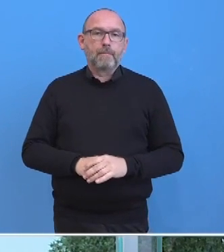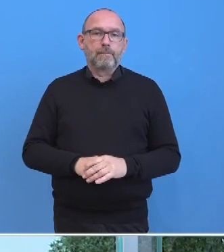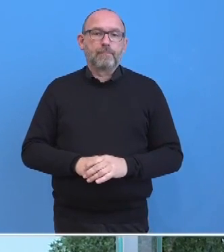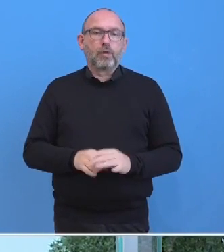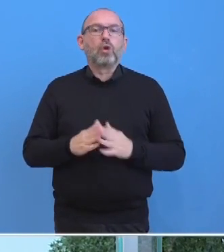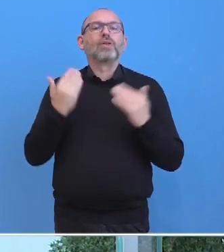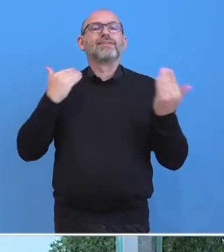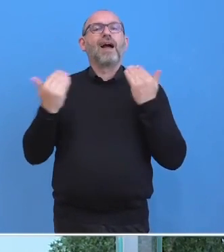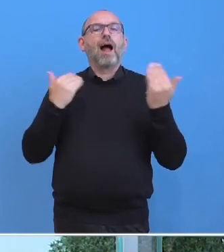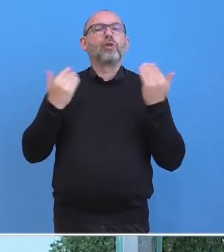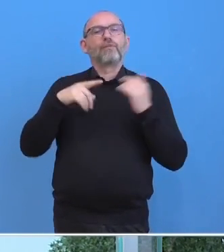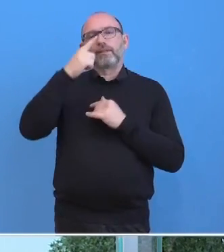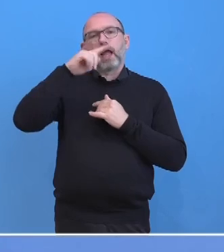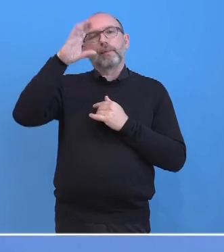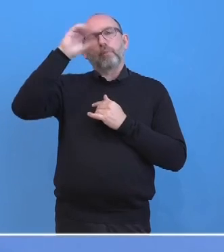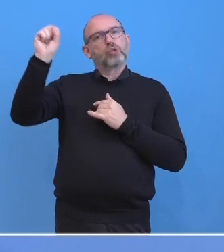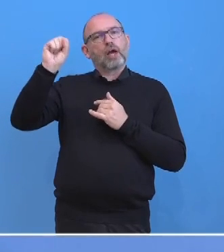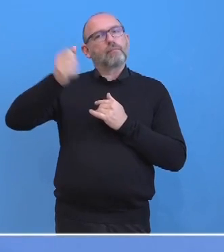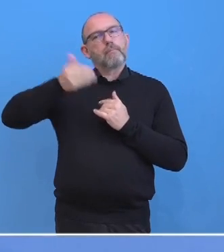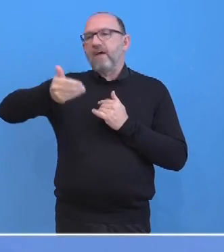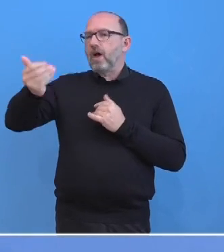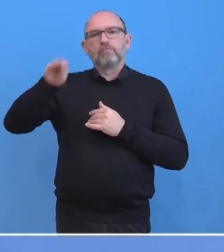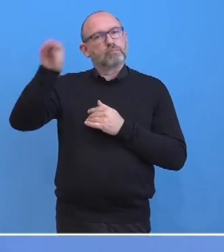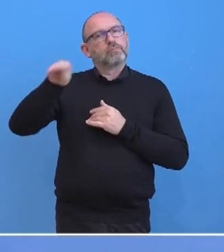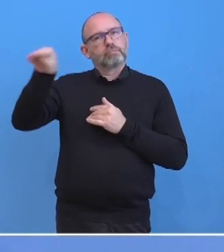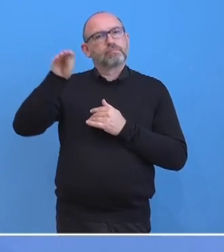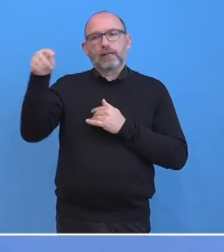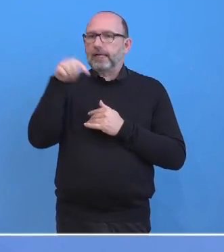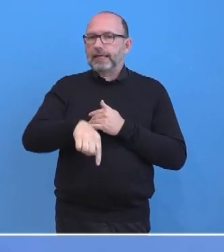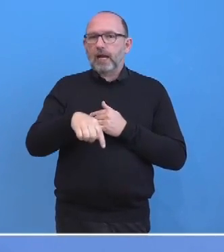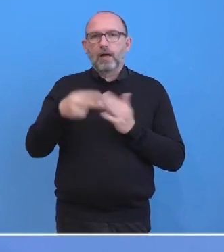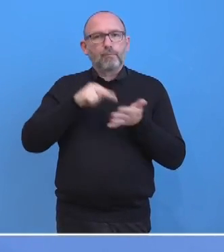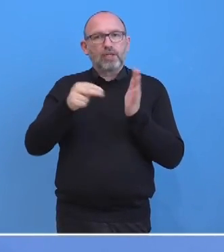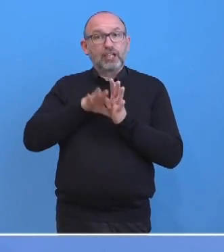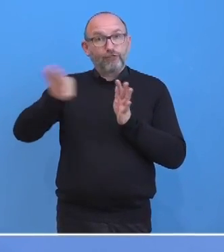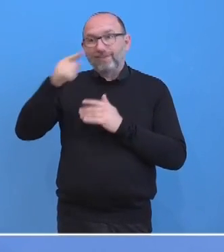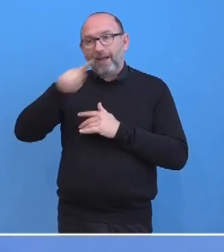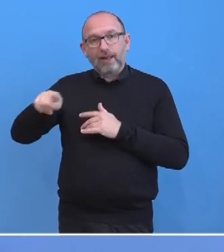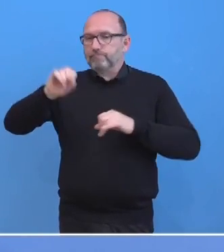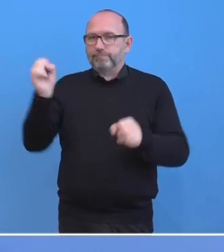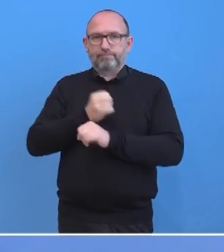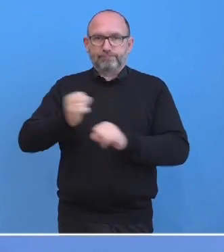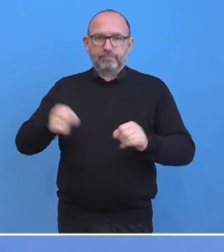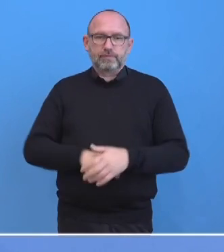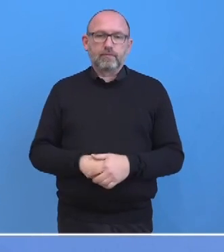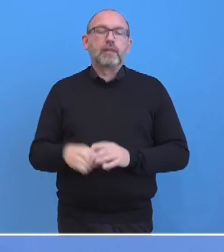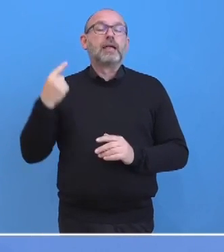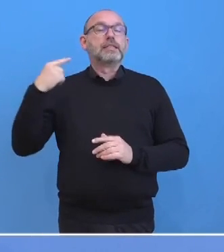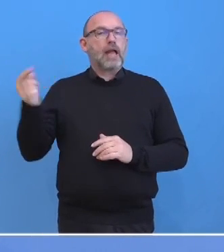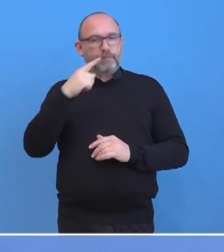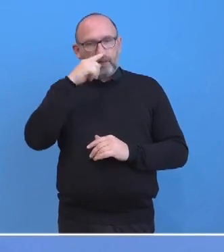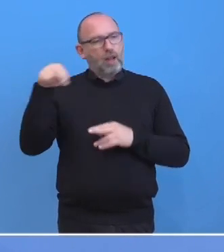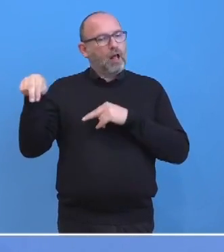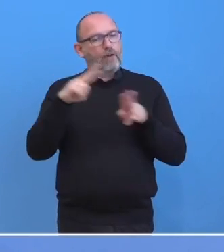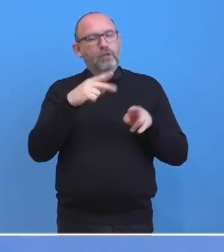thailändischen Botschafter schon mehrfach zum Ausdruck gebracht. Die thailändische Seite versichert uns, dass